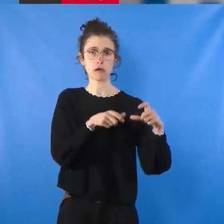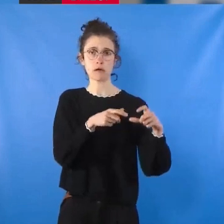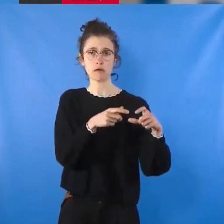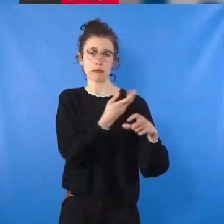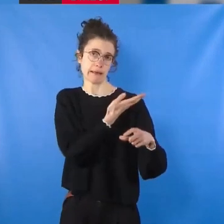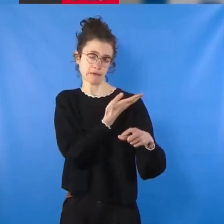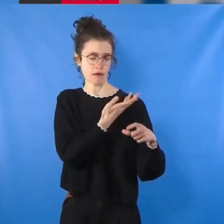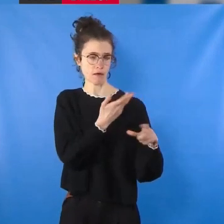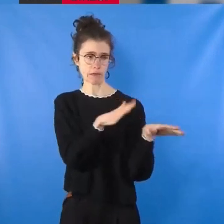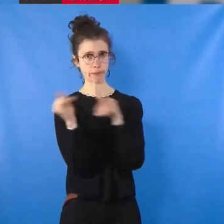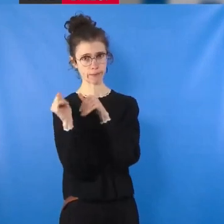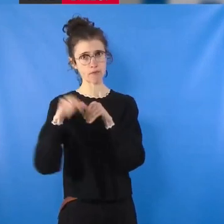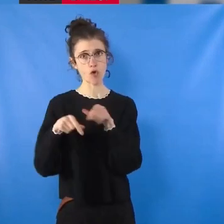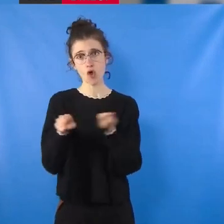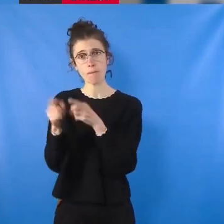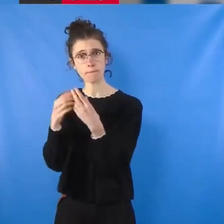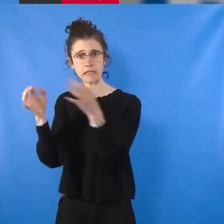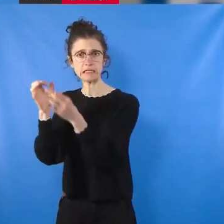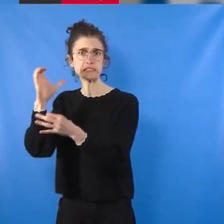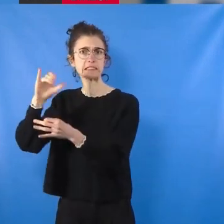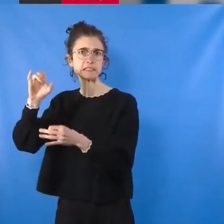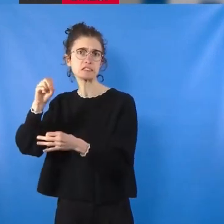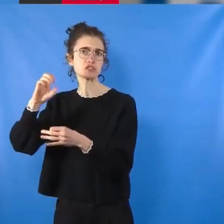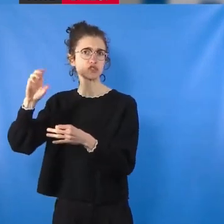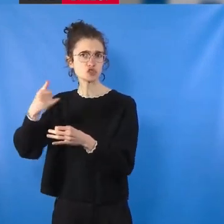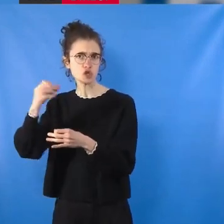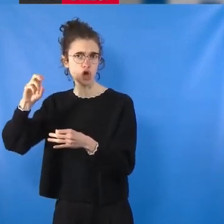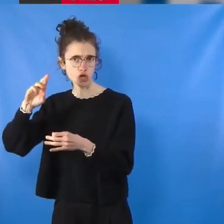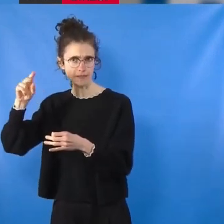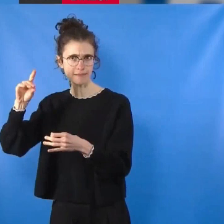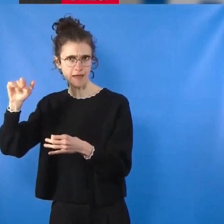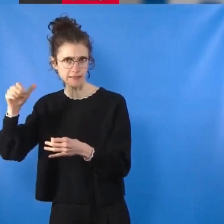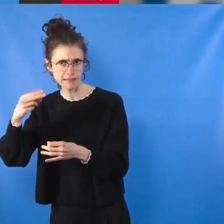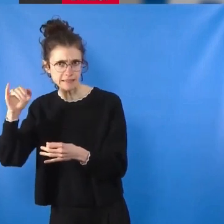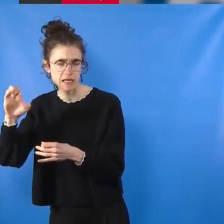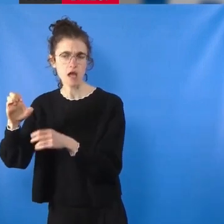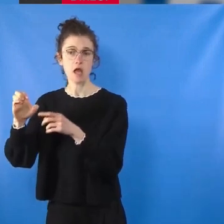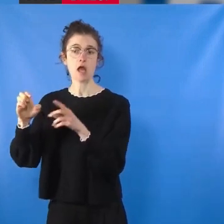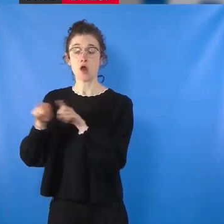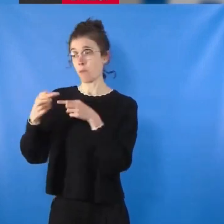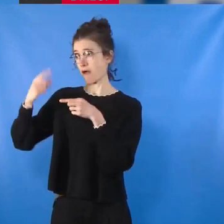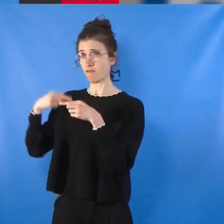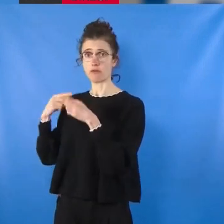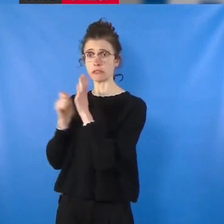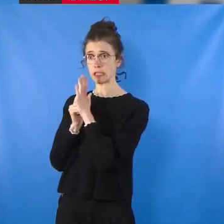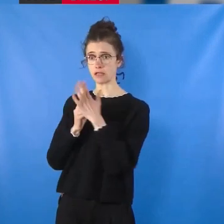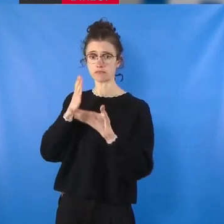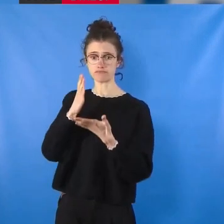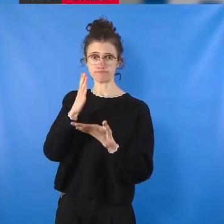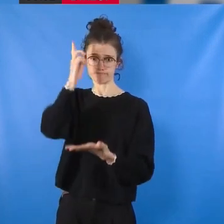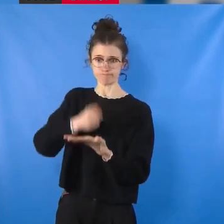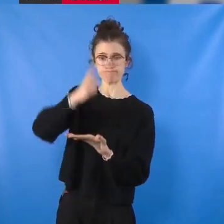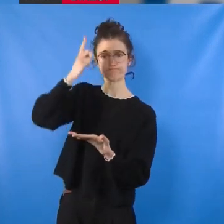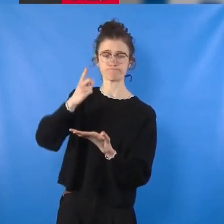Palestine libre et souverain dans les frontières de 1967 devrait s'inscrire dans le cadre d'un